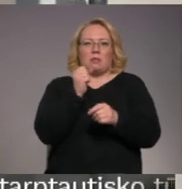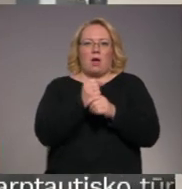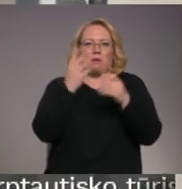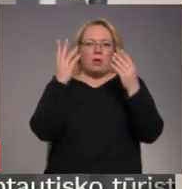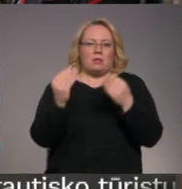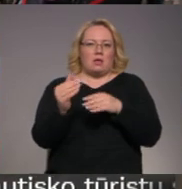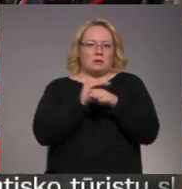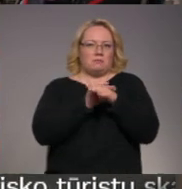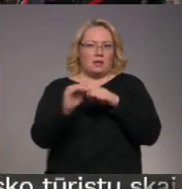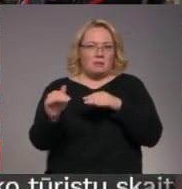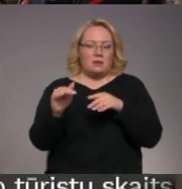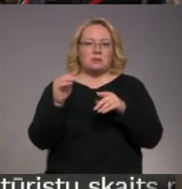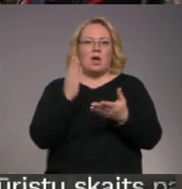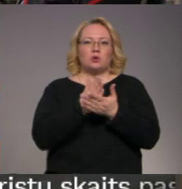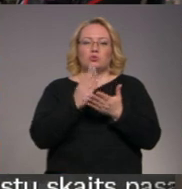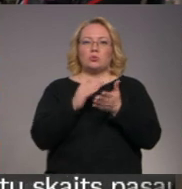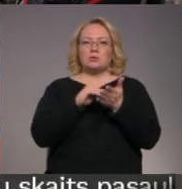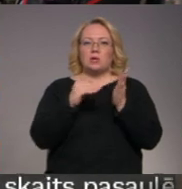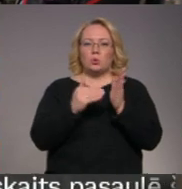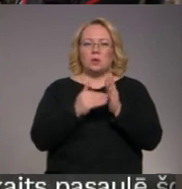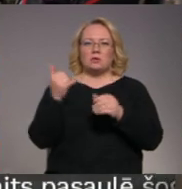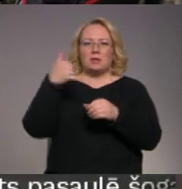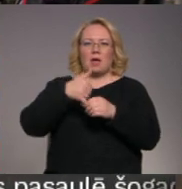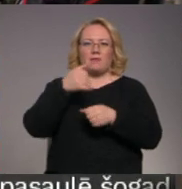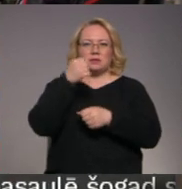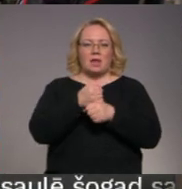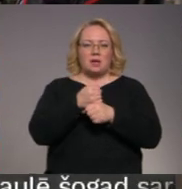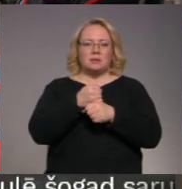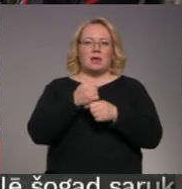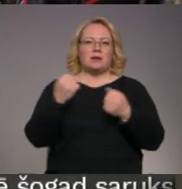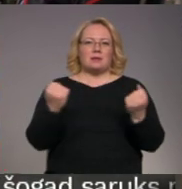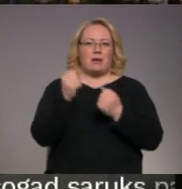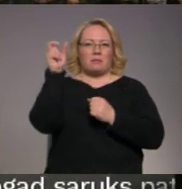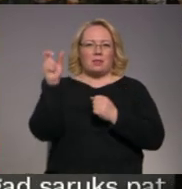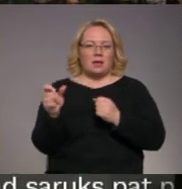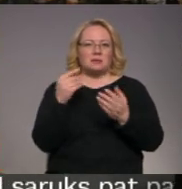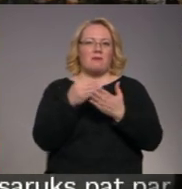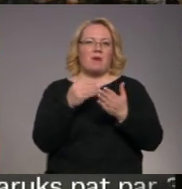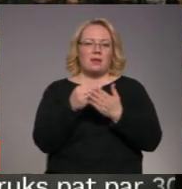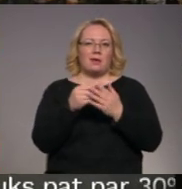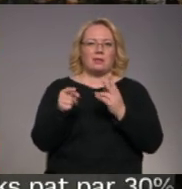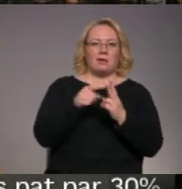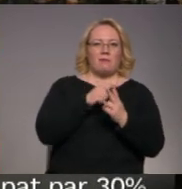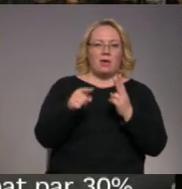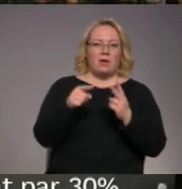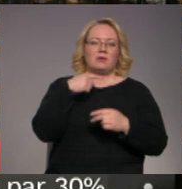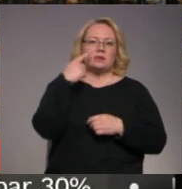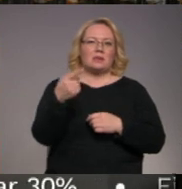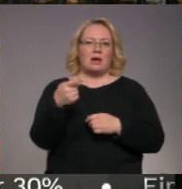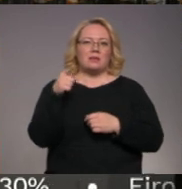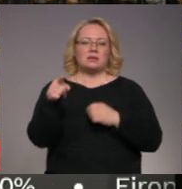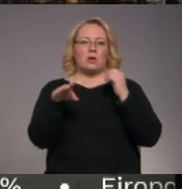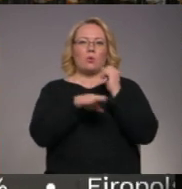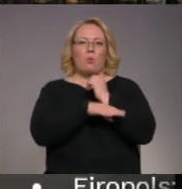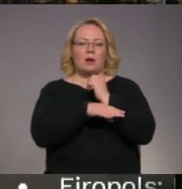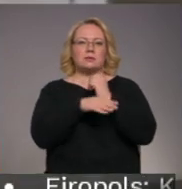diezgan aktīvas. Esot šo situāciju uzpildes stācijas operātore Ilva Zandere vērtē divējādi, sakot, ka tas ir koks